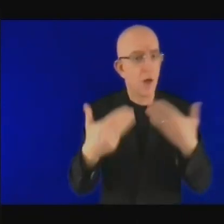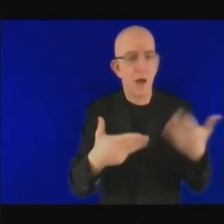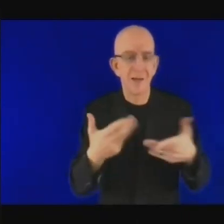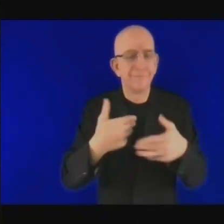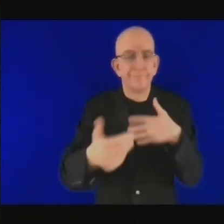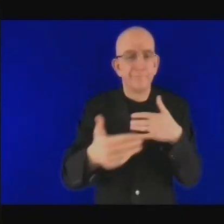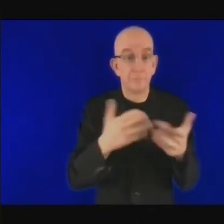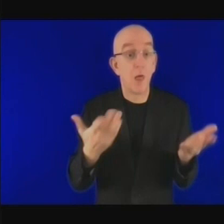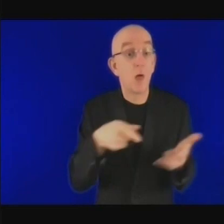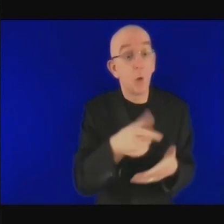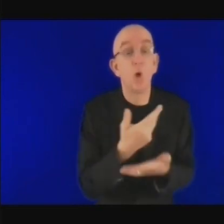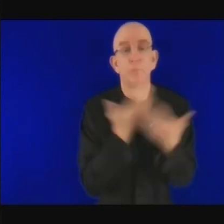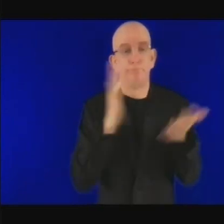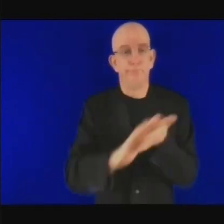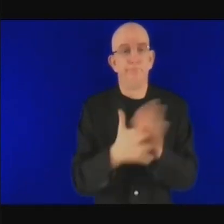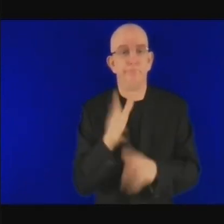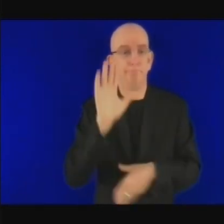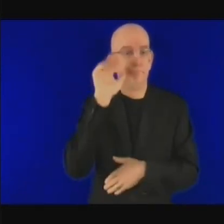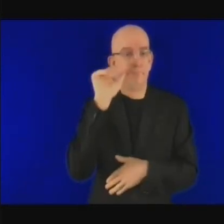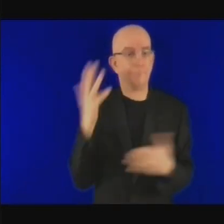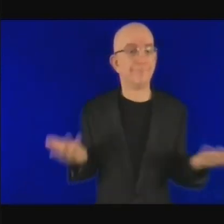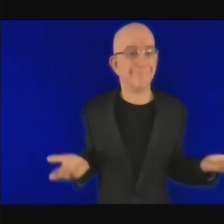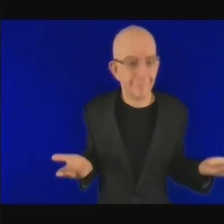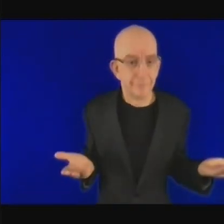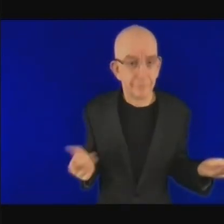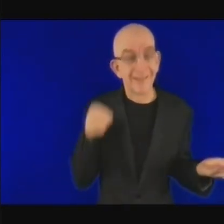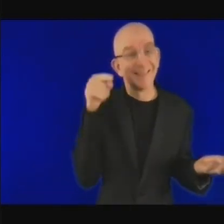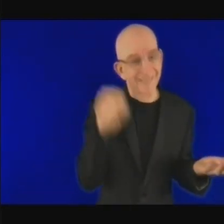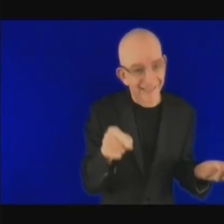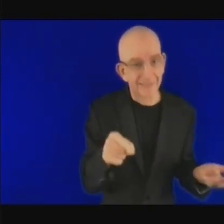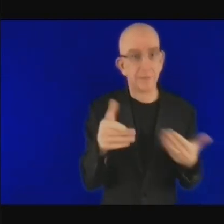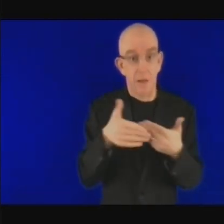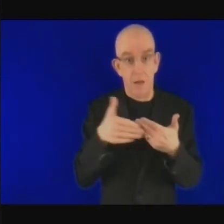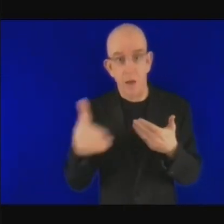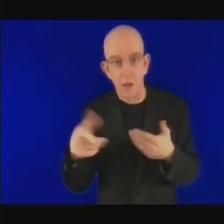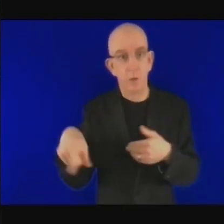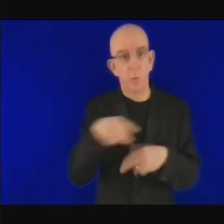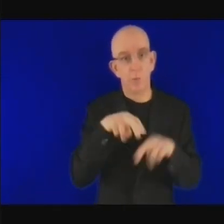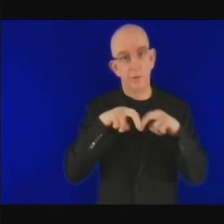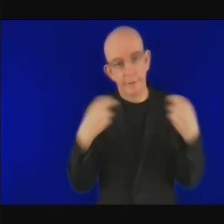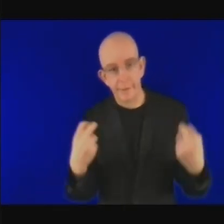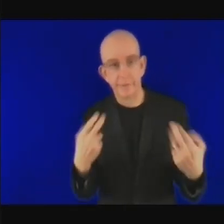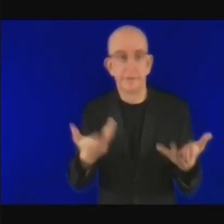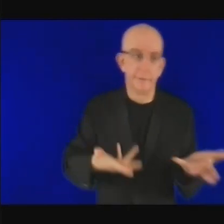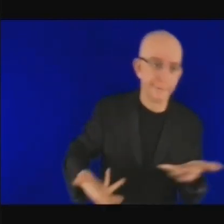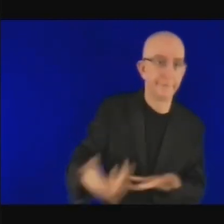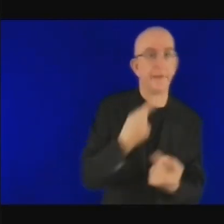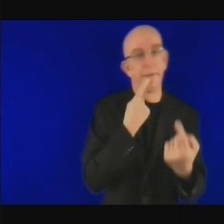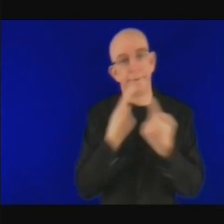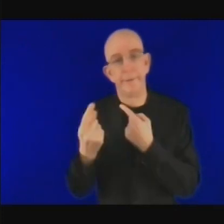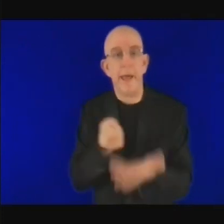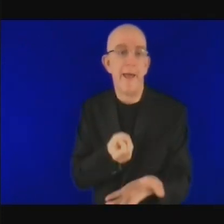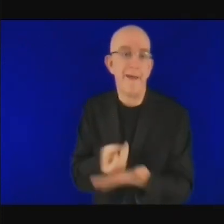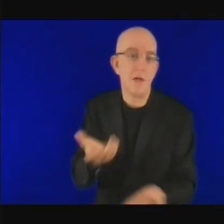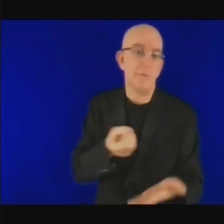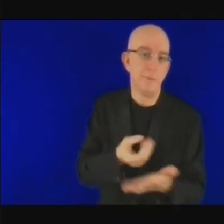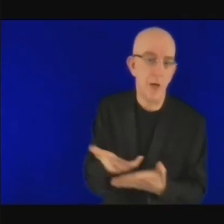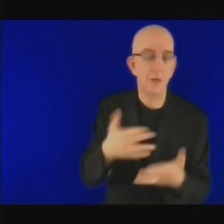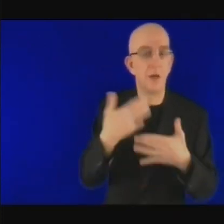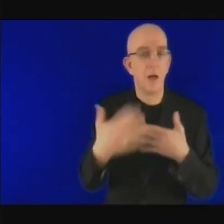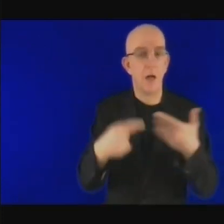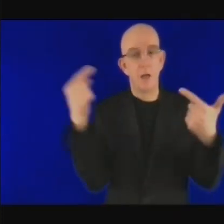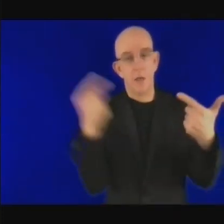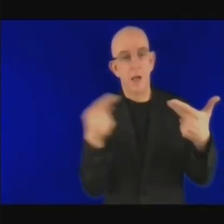ne mettez pas en place ces fonds car vous passez tellement de temps à vous asseoir à parler à fournir des informations ça décourage les